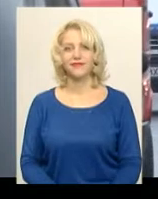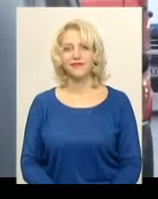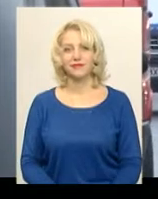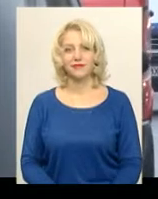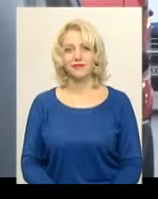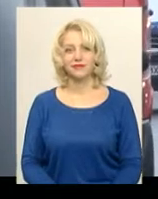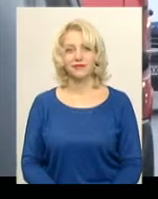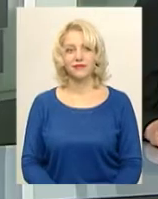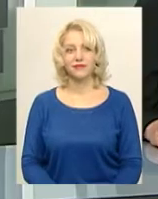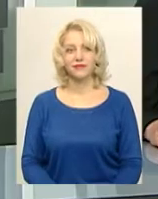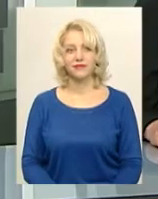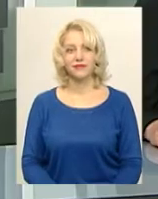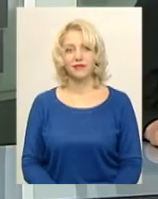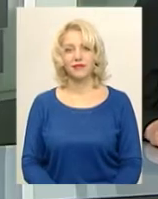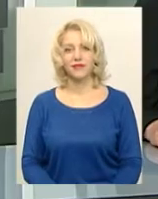Центр.